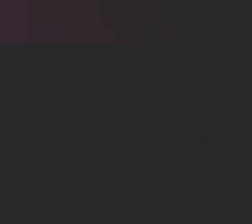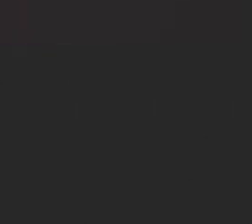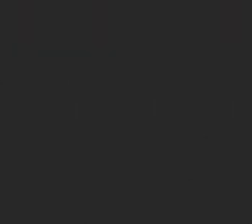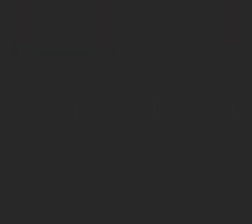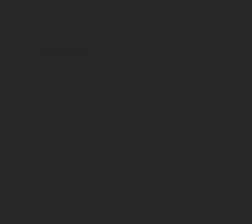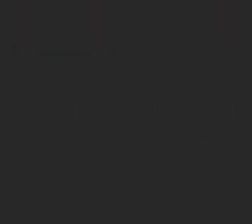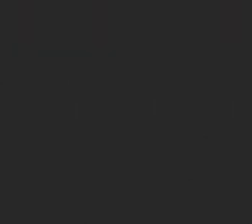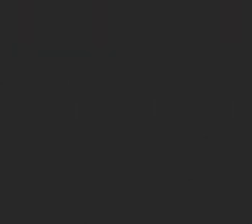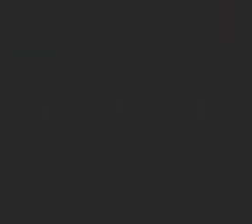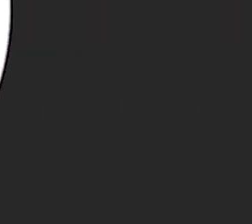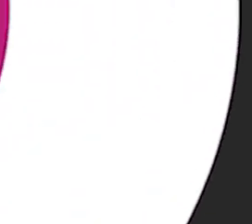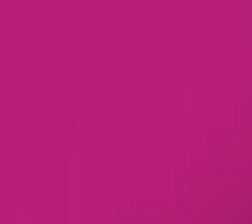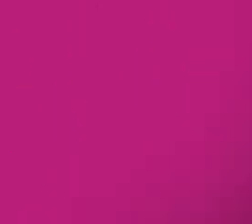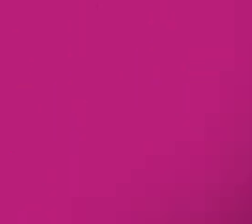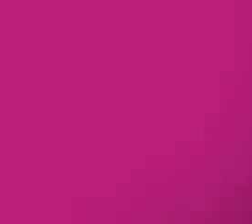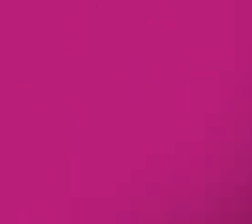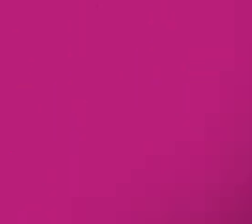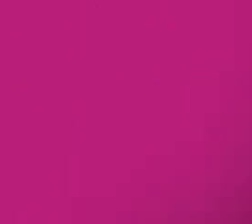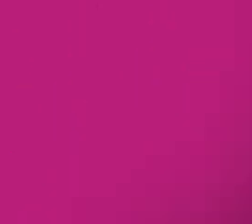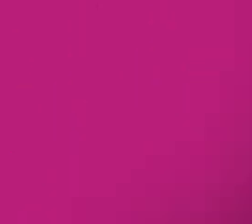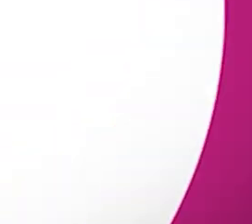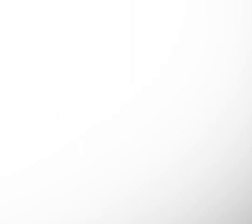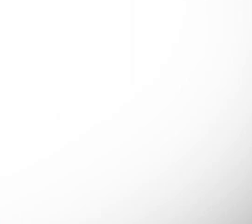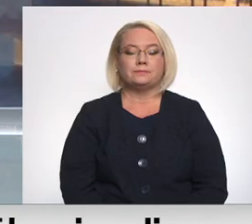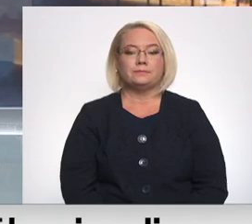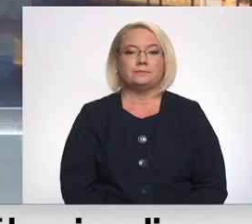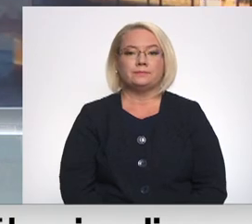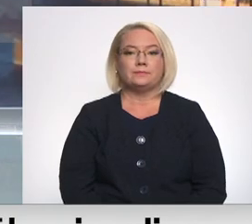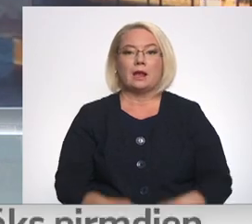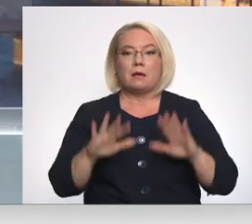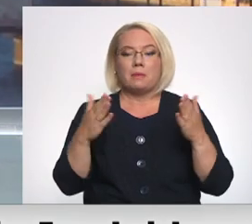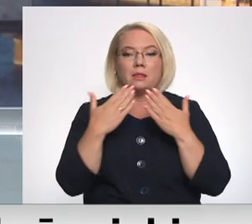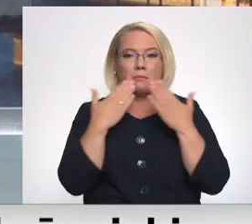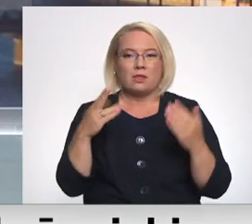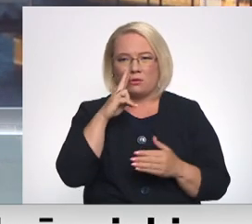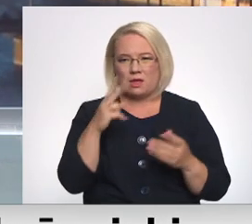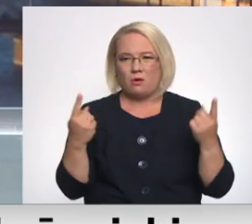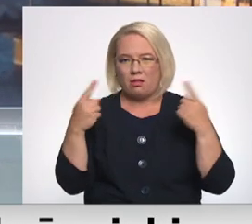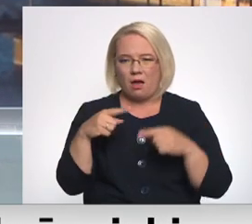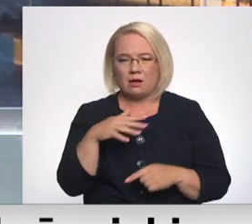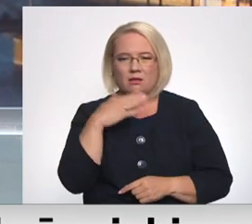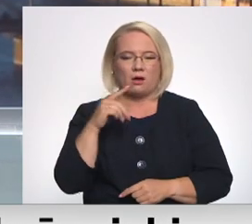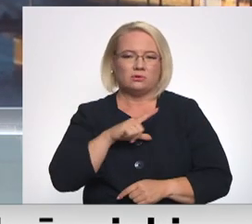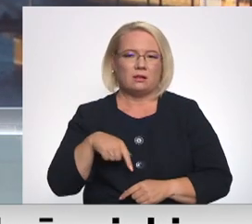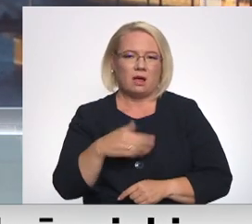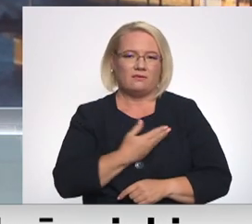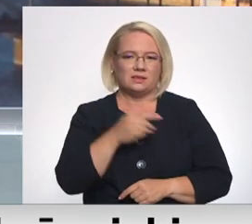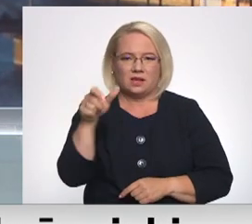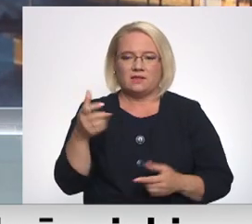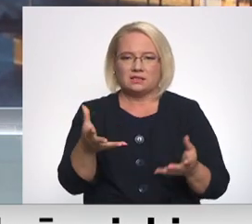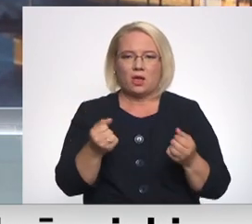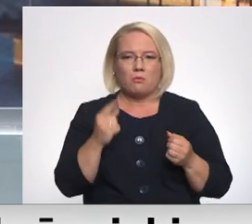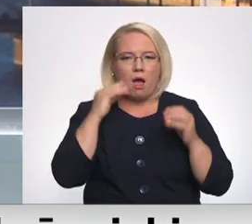Re, visi ēters ir te! Bet pēdējo nedēļa laikā daudzi Latvijas iedzīvotāji saņēmuši